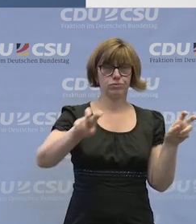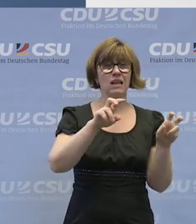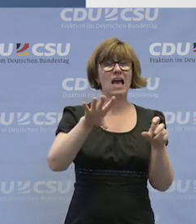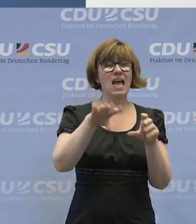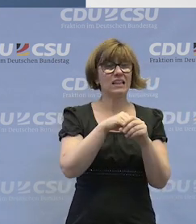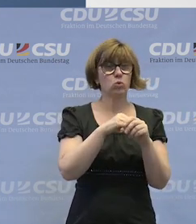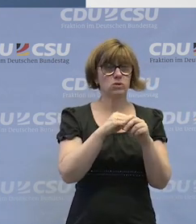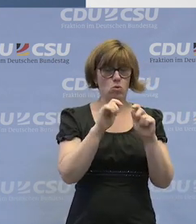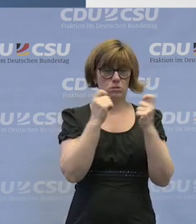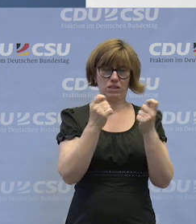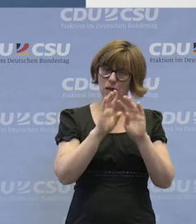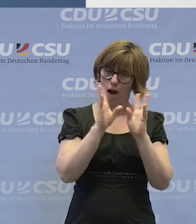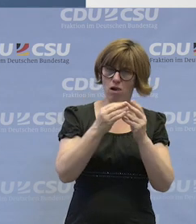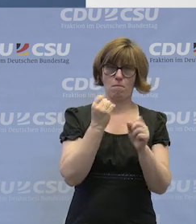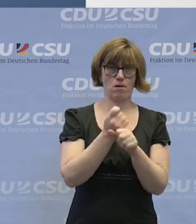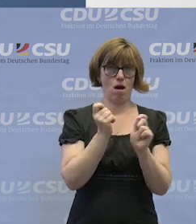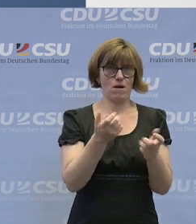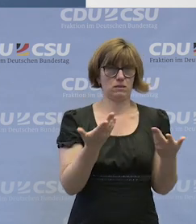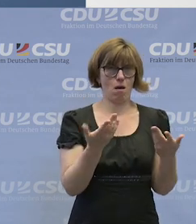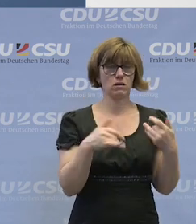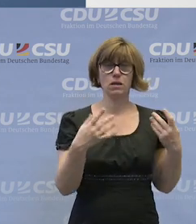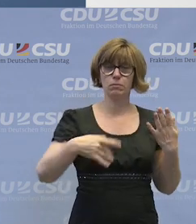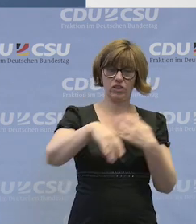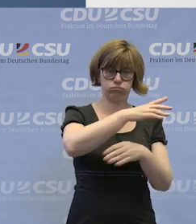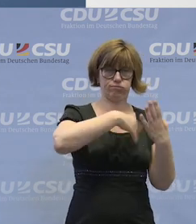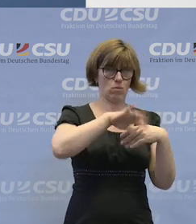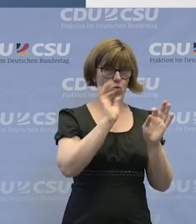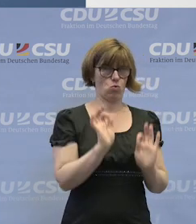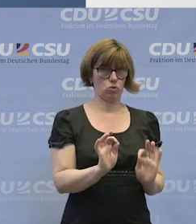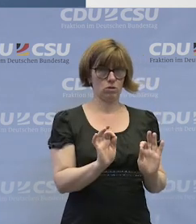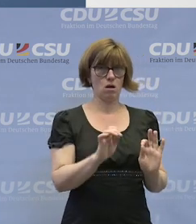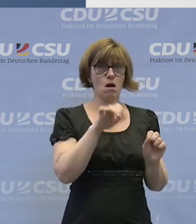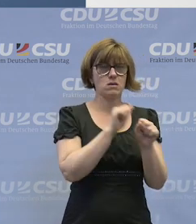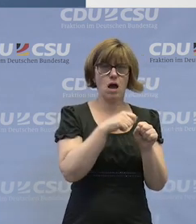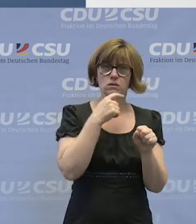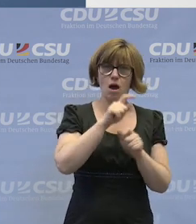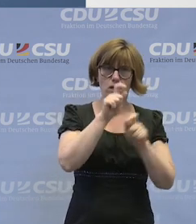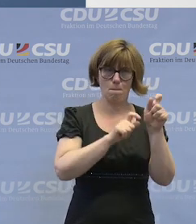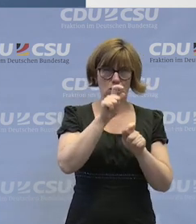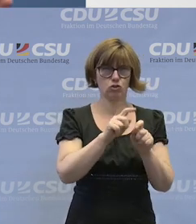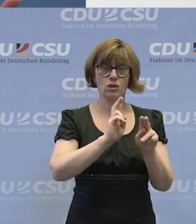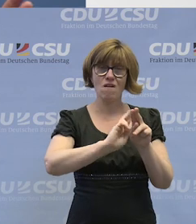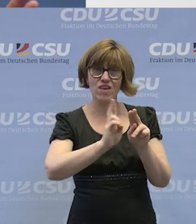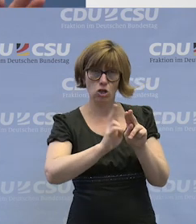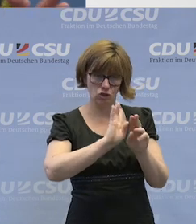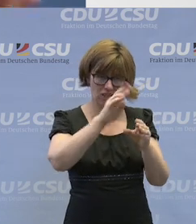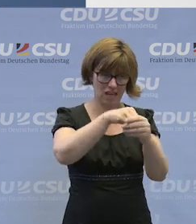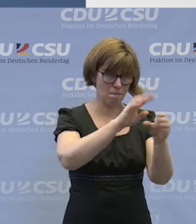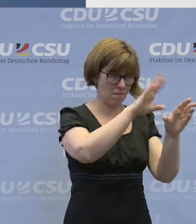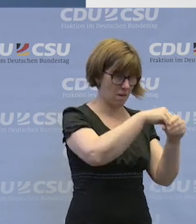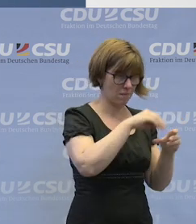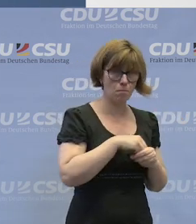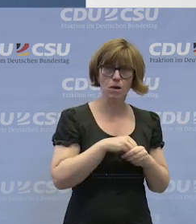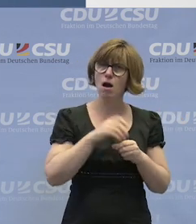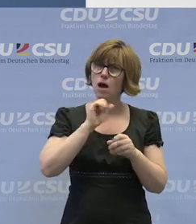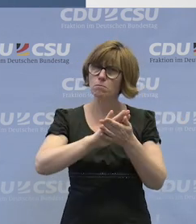allgemeinen Arbeitsmarktes. Und auch da gibt es eine tolle Vermischung, dass wir nämlich sagen können, dass Menschen, die in der Werkstatt sind, einfach mal